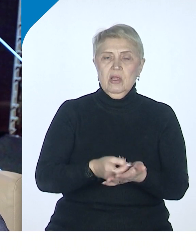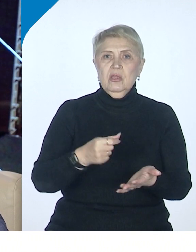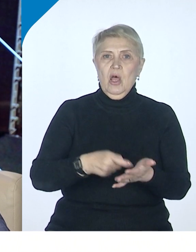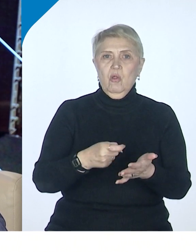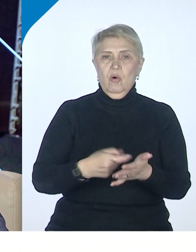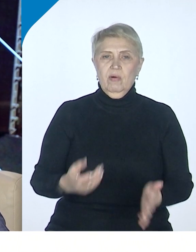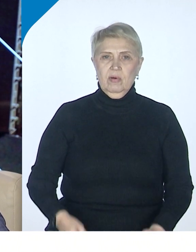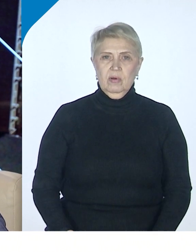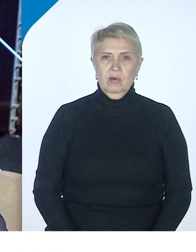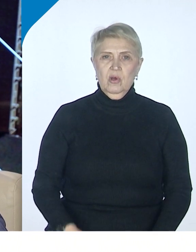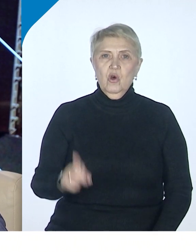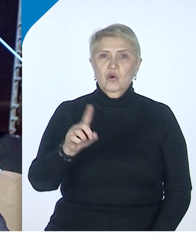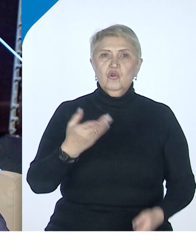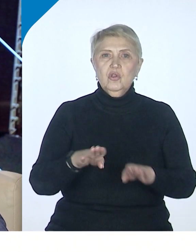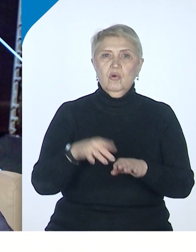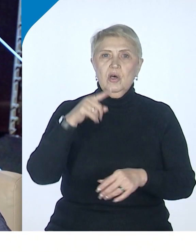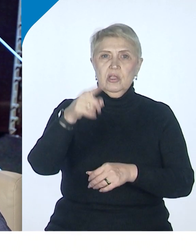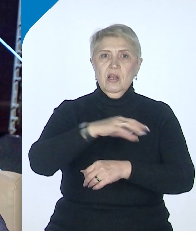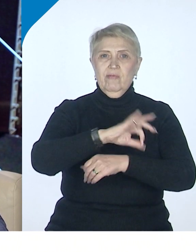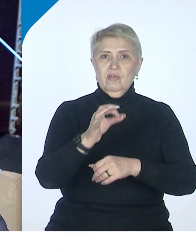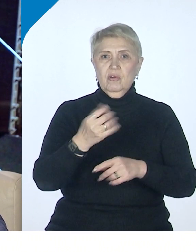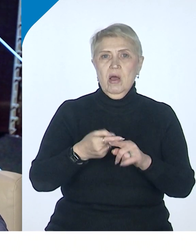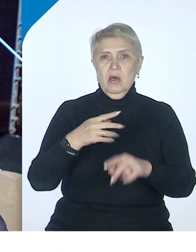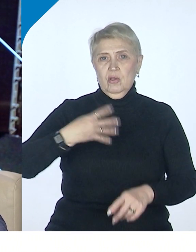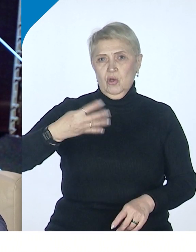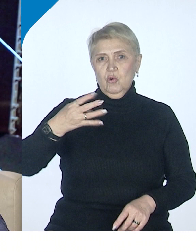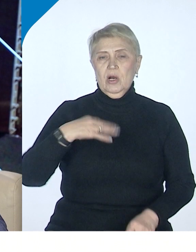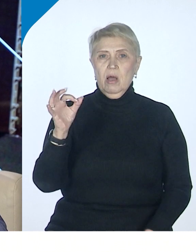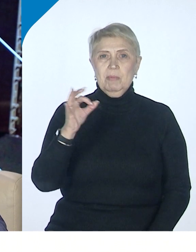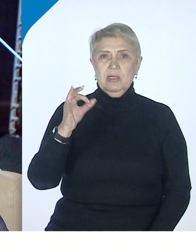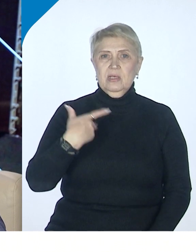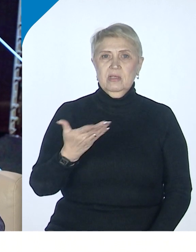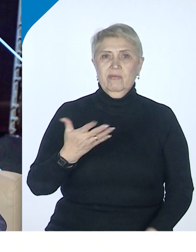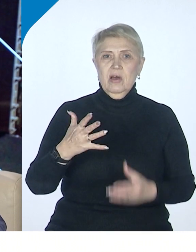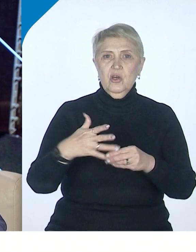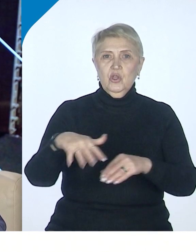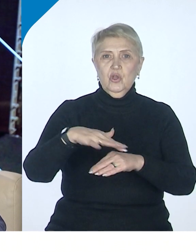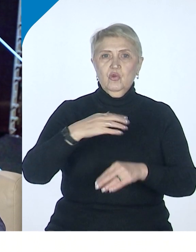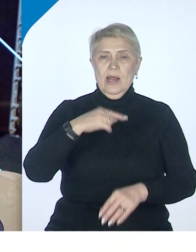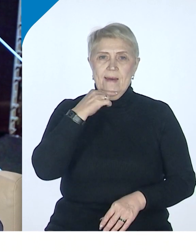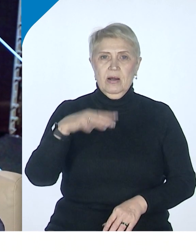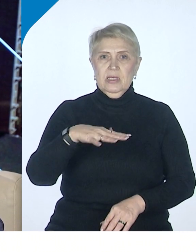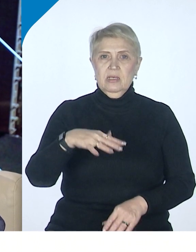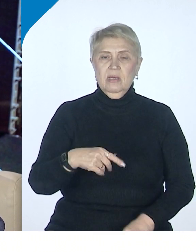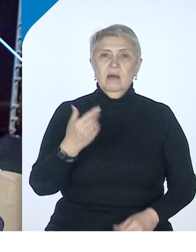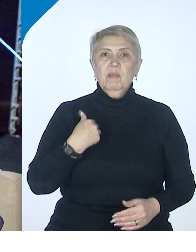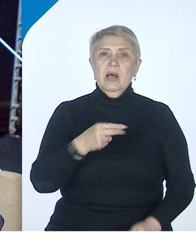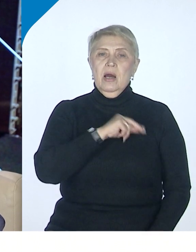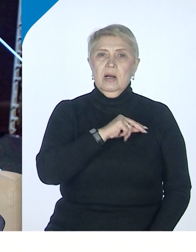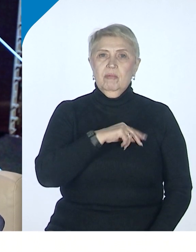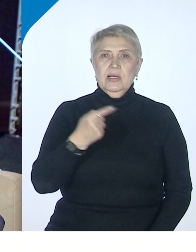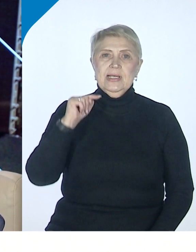прочее. А что такое Дальний Восток? Это 40% территории России. Мы работали с